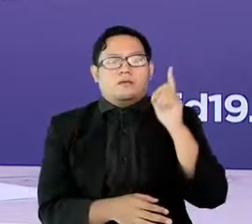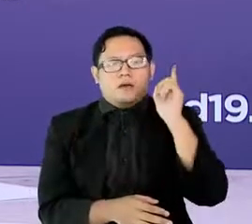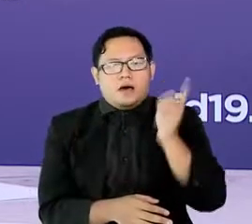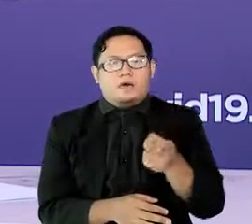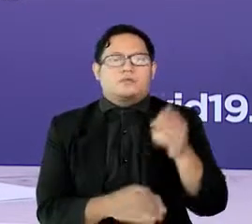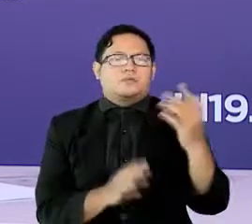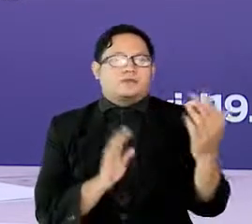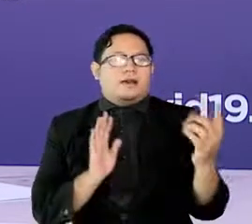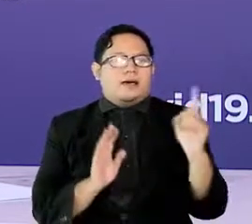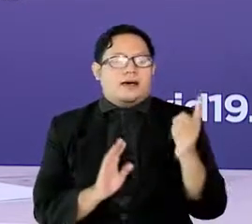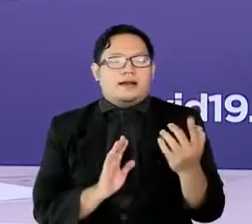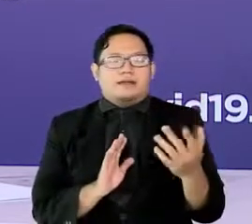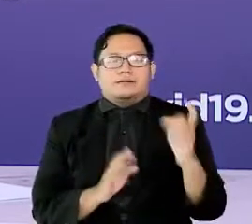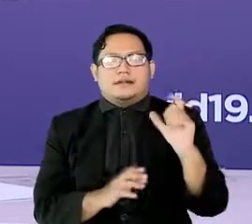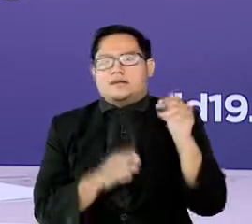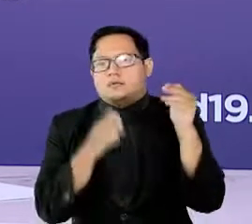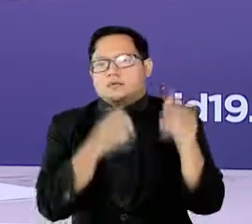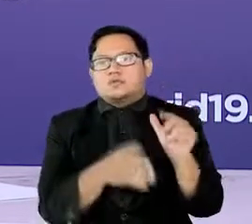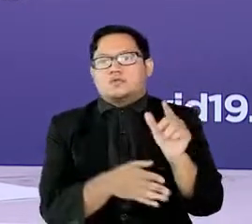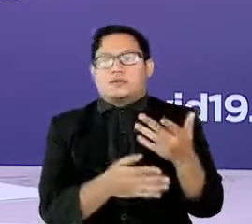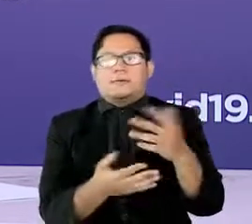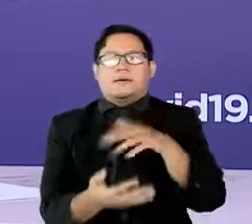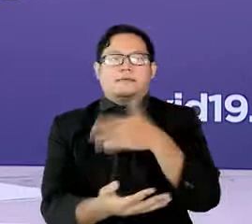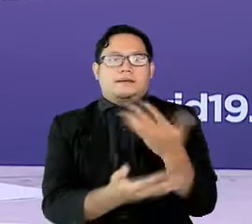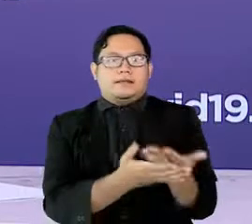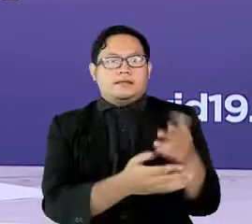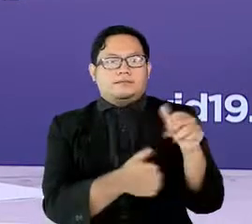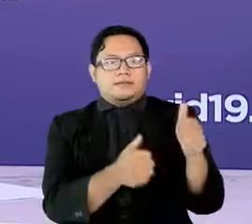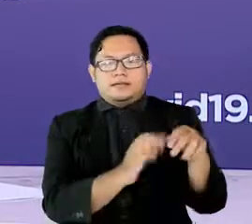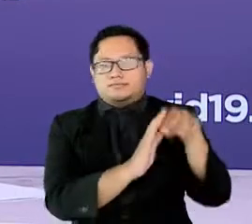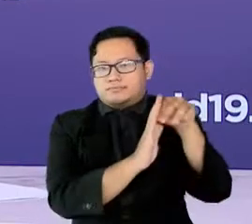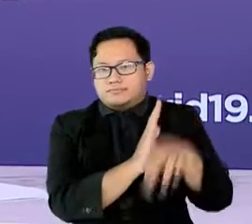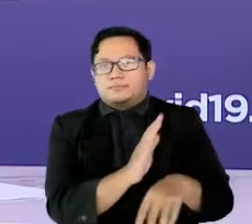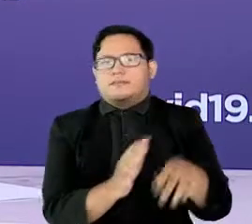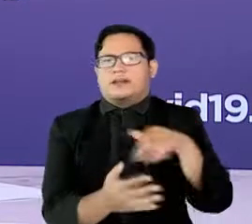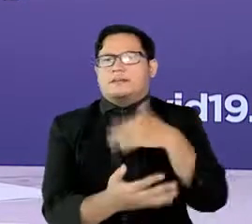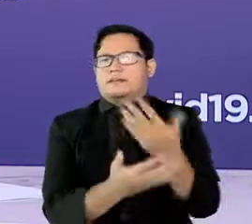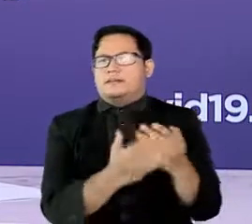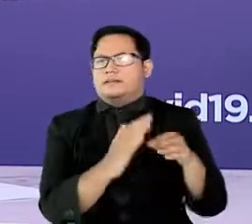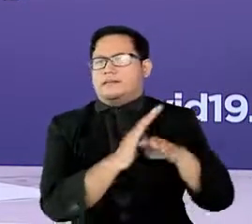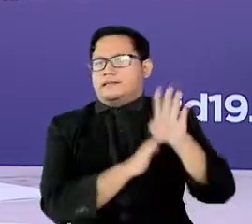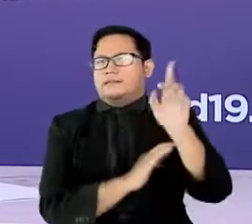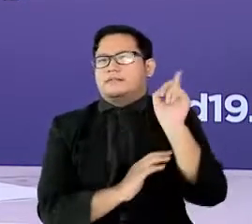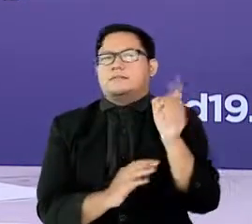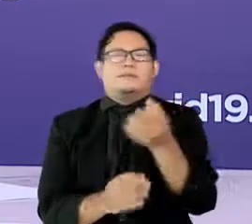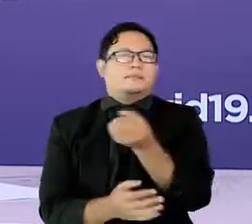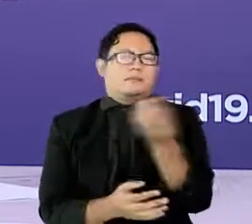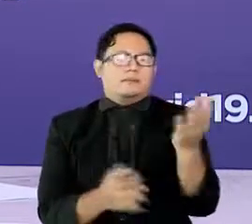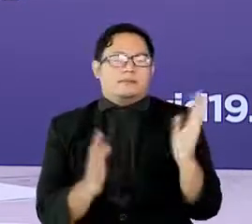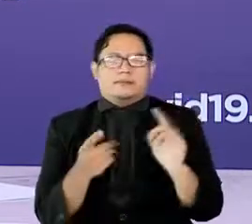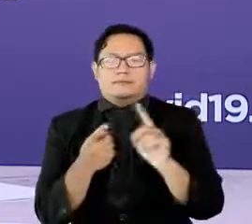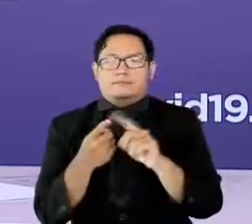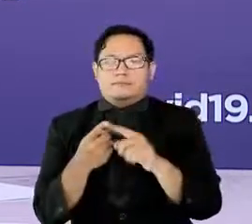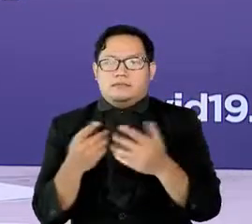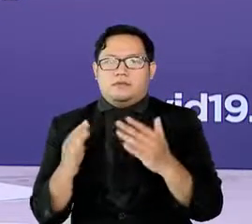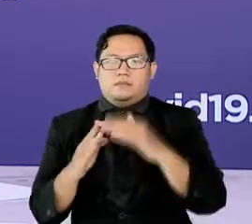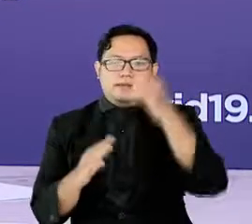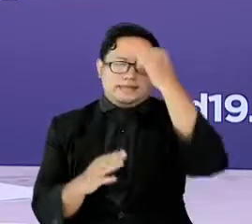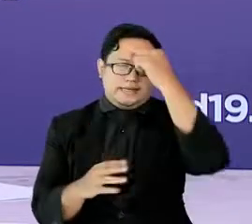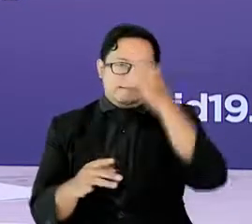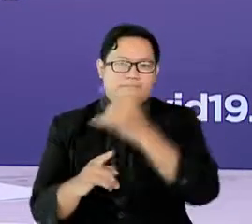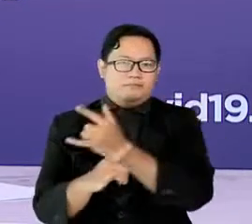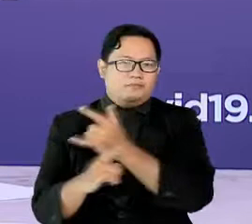pada penurunan angka kematian. Kematian yang tinggi bisa disebabkan oleh beberapa hal, di antaranya rumah sakit yang penuh,